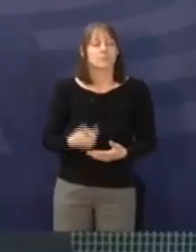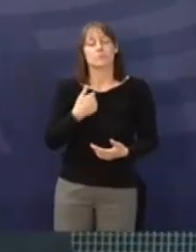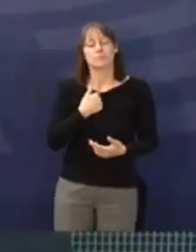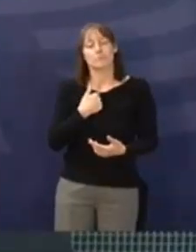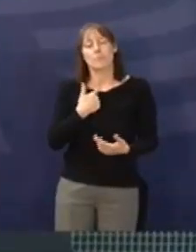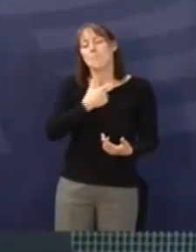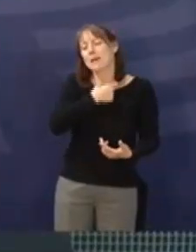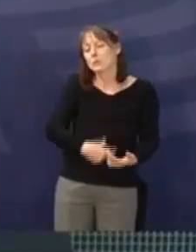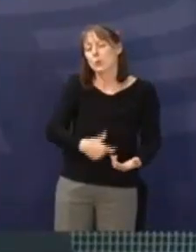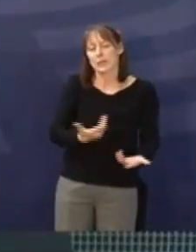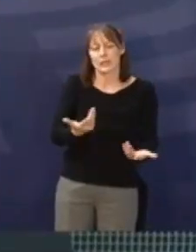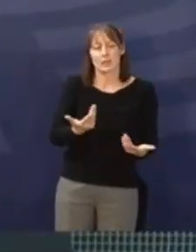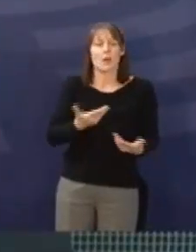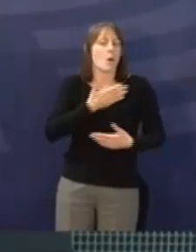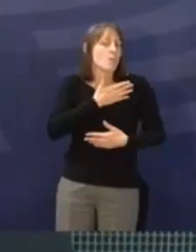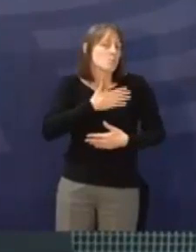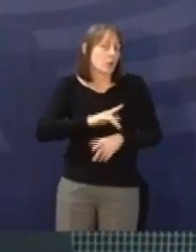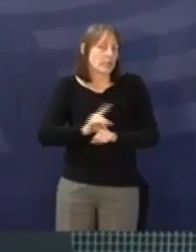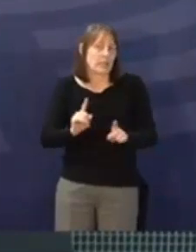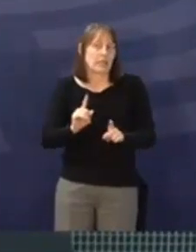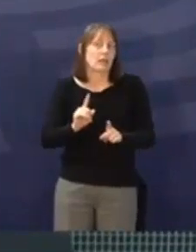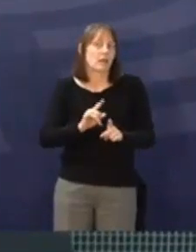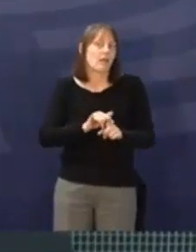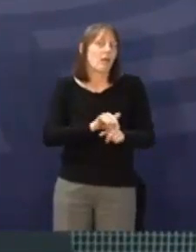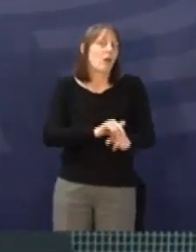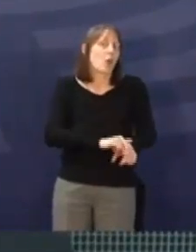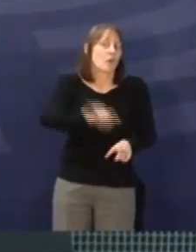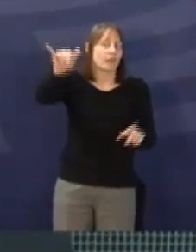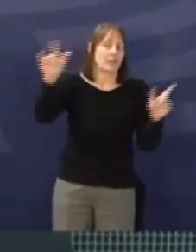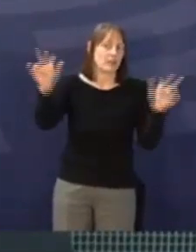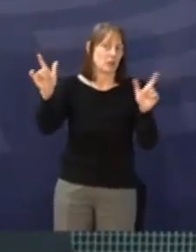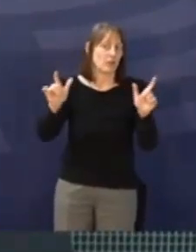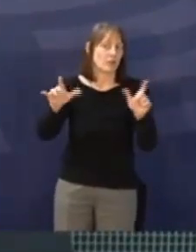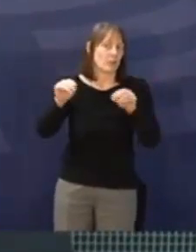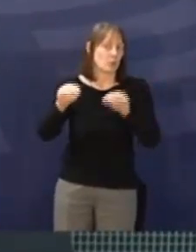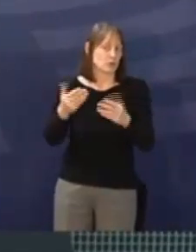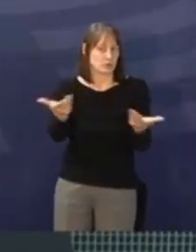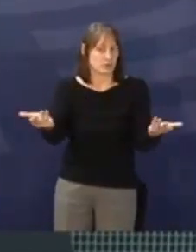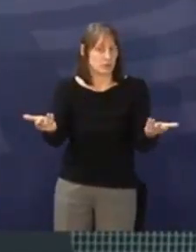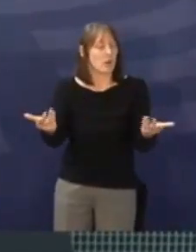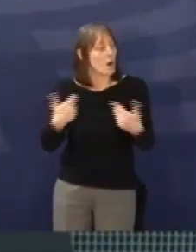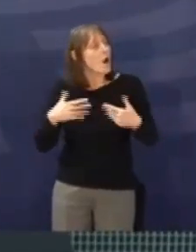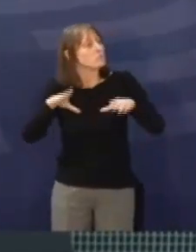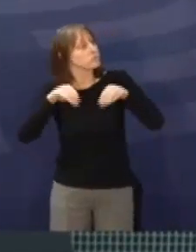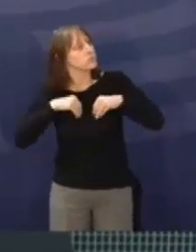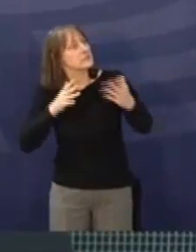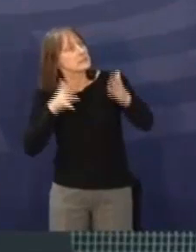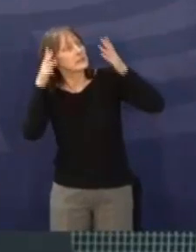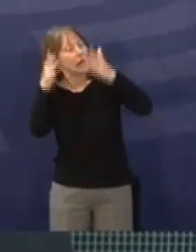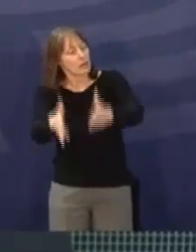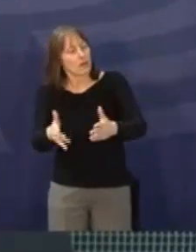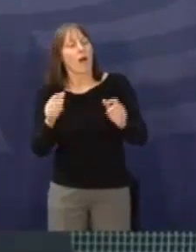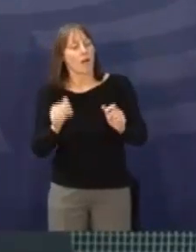Ich persönlich möchte nicht gerne mit einer Luftgesellschaft fliegen, die sich dazu bekennt, für die nächsten zehn Jahre